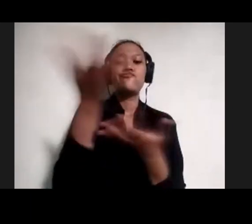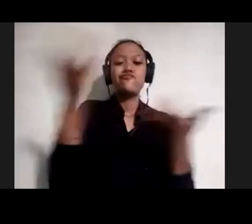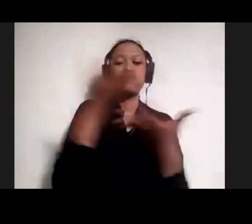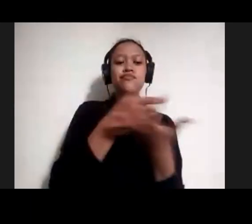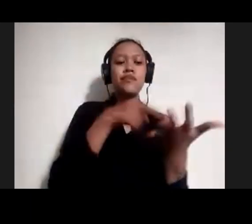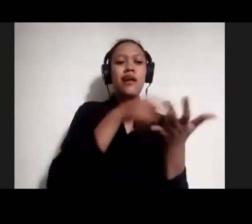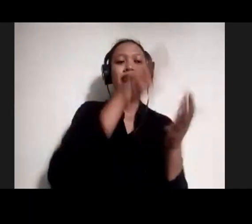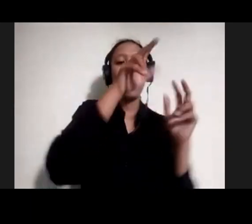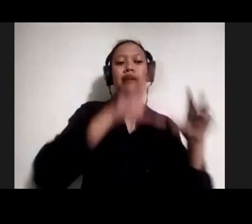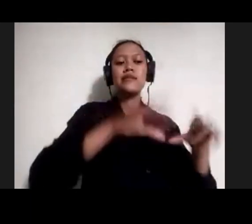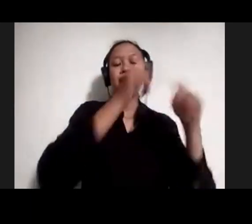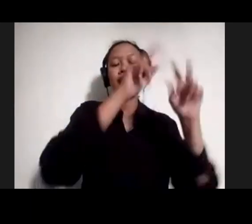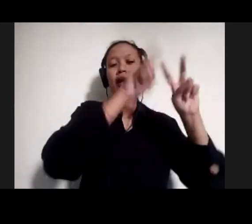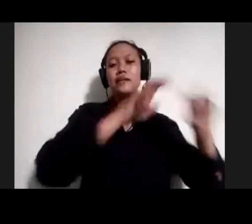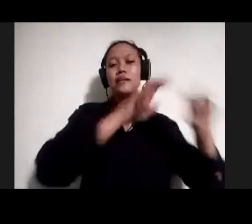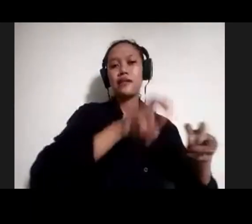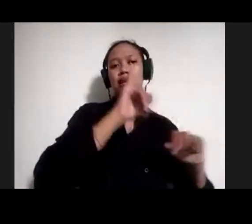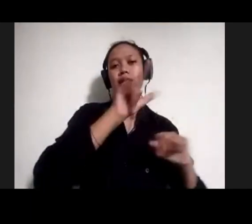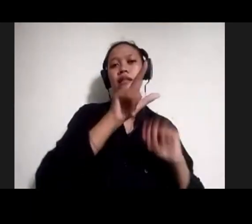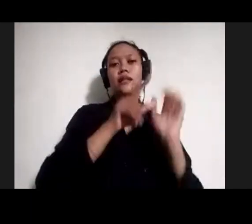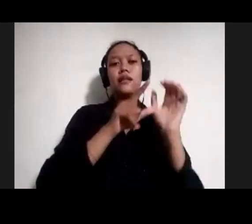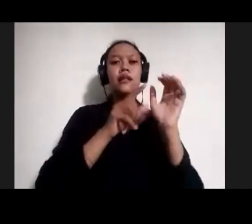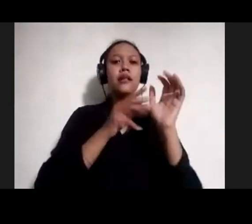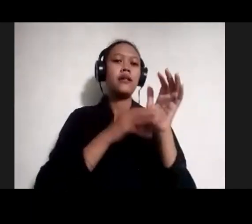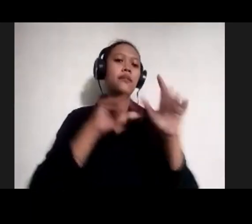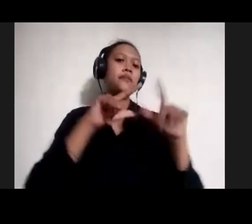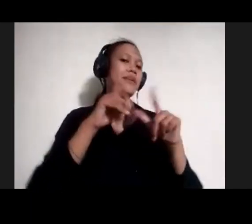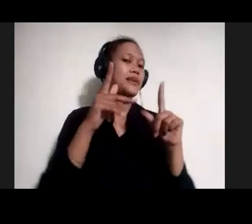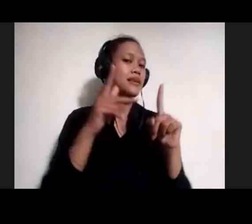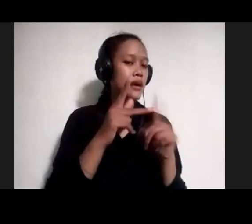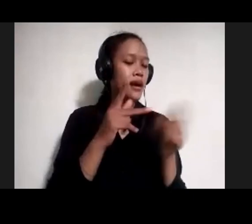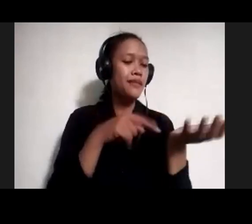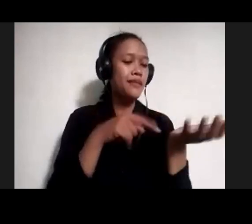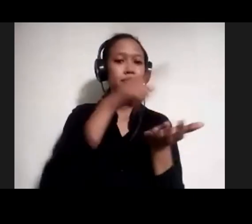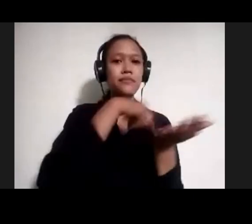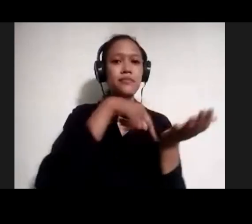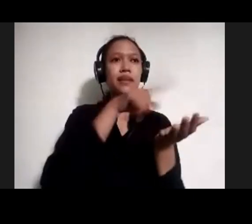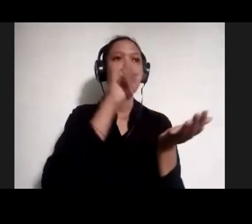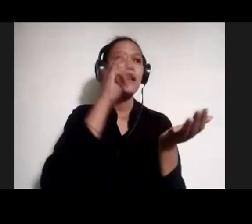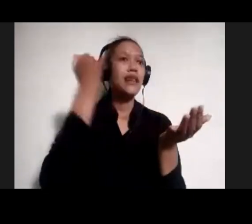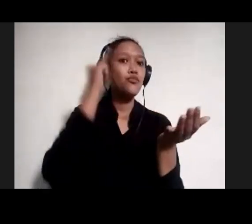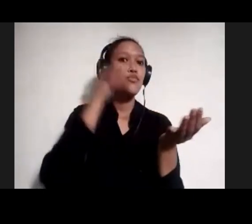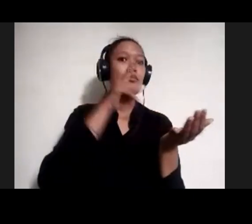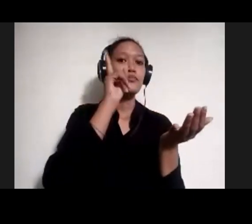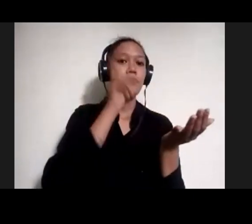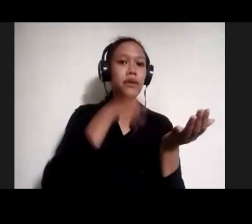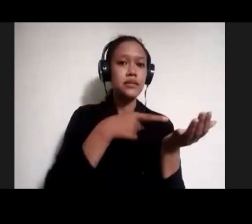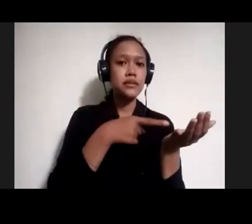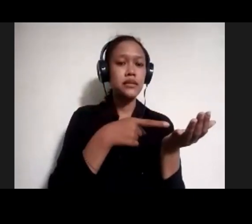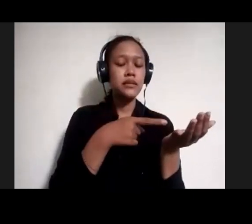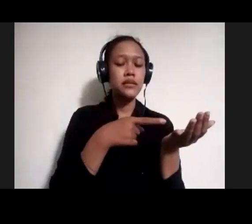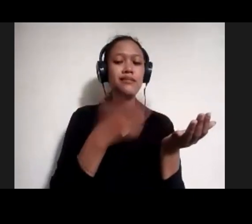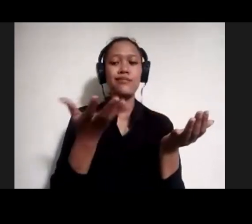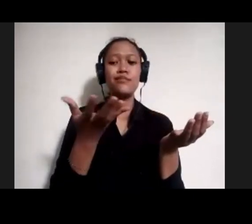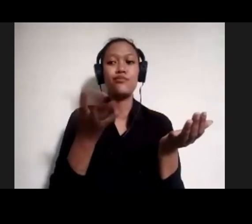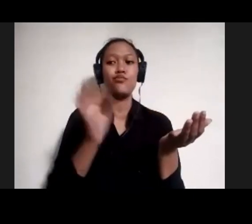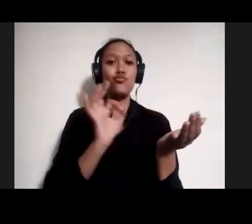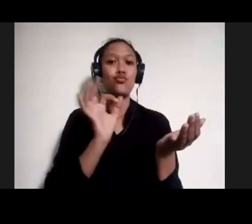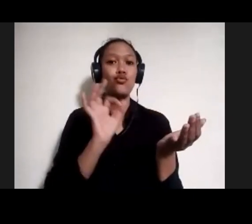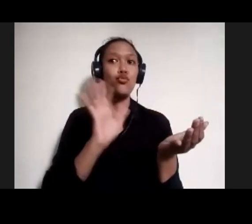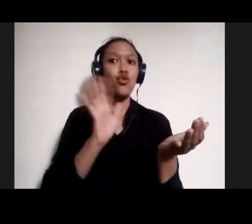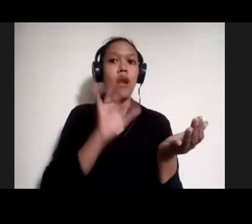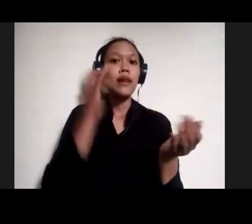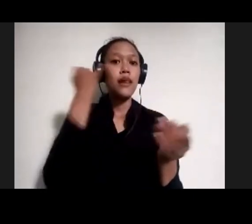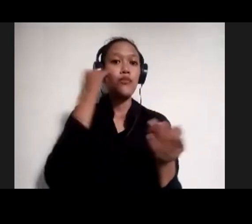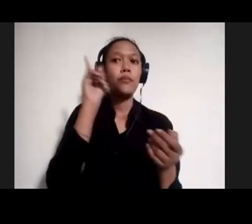mau yang ilmiah, saintifik, yang kemudian ilmu pasti, atau yang kemudian bukan ilmu pasti, itu tentu bisa